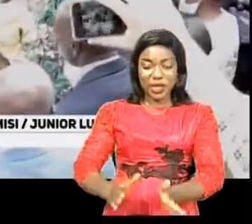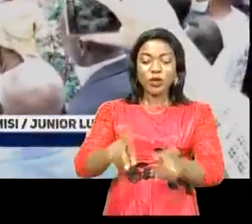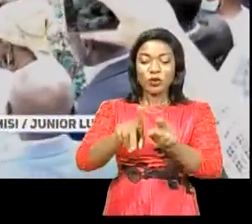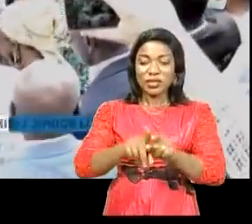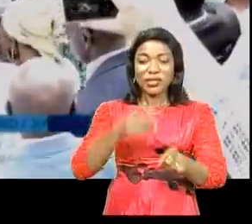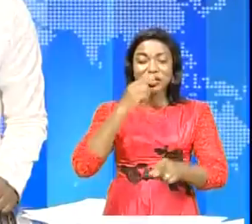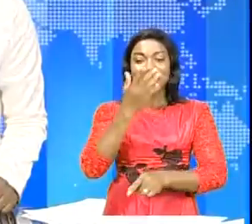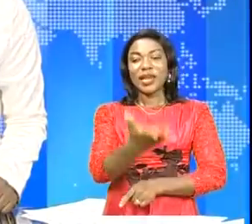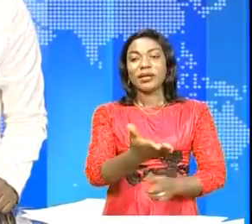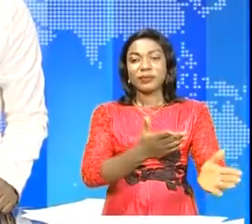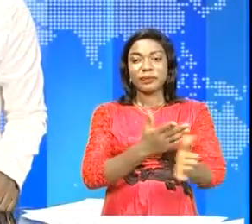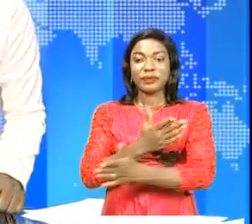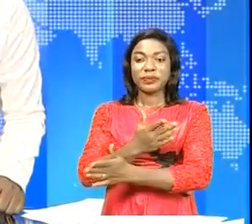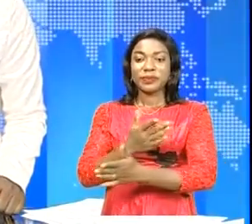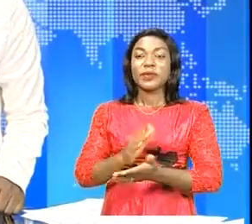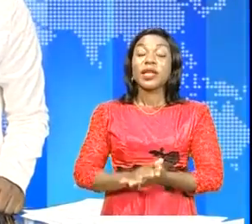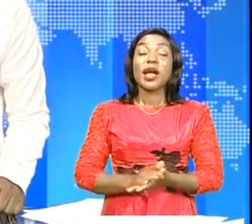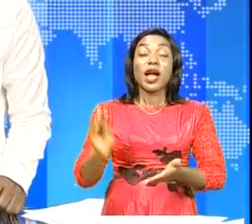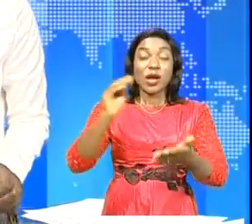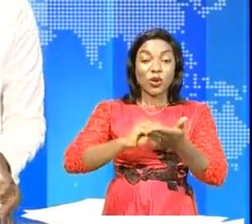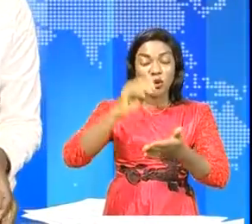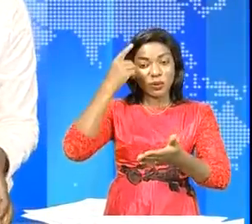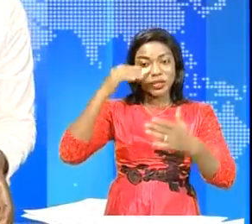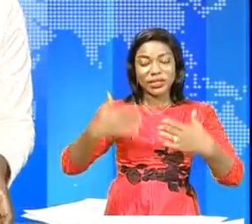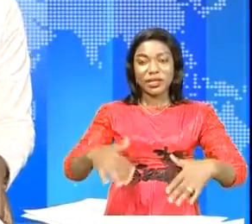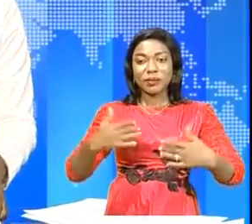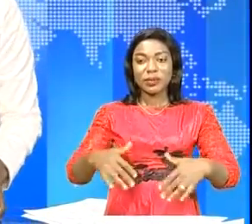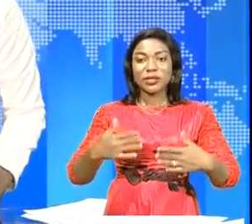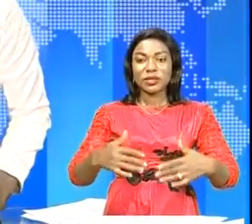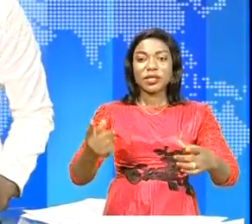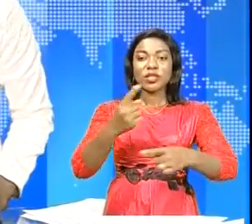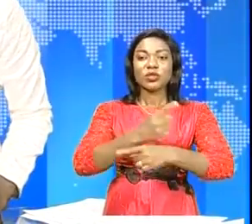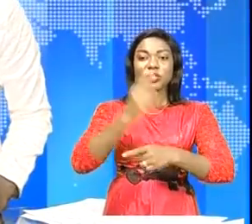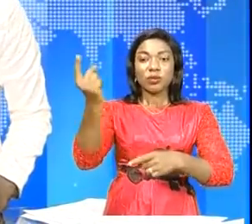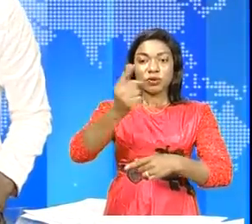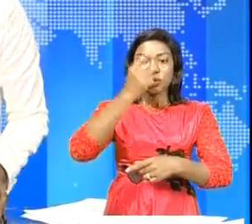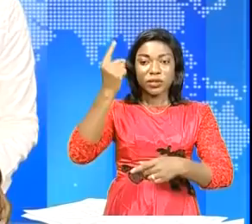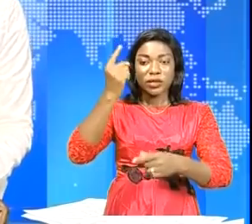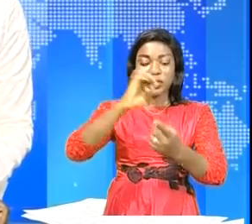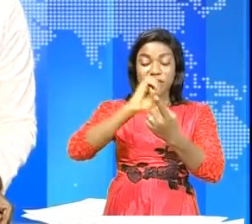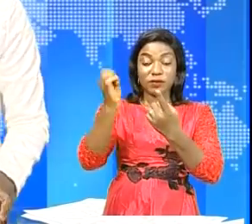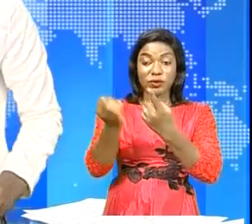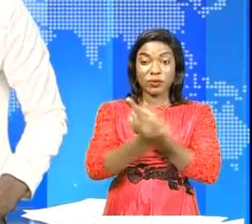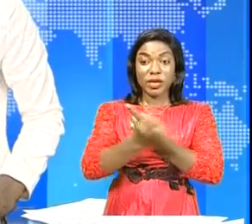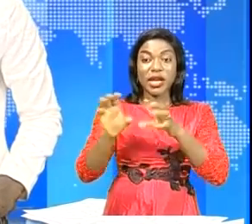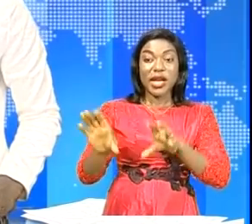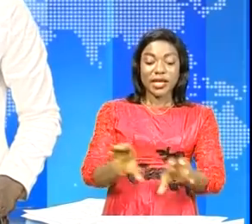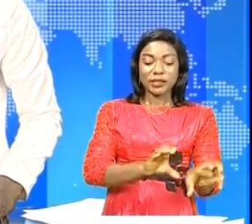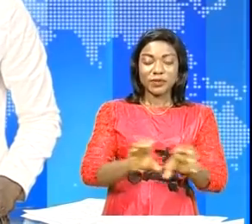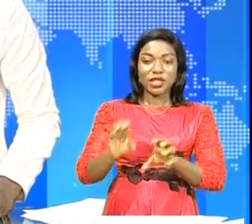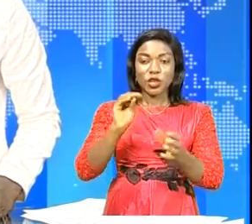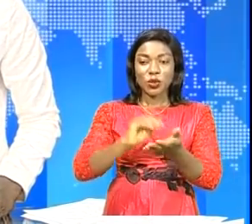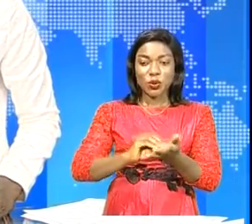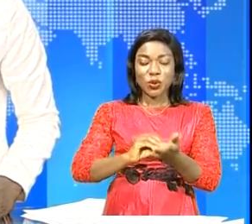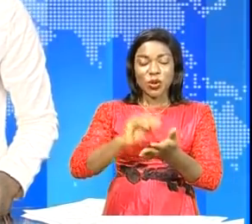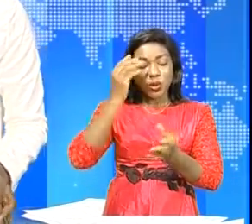à Kinshasa. À marge de cette célébration de la journée mondiale de l'environnement, une activité de marque